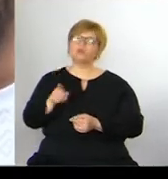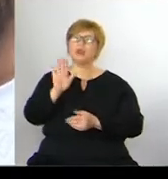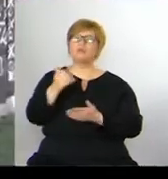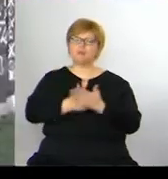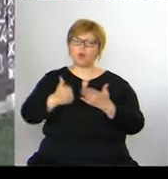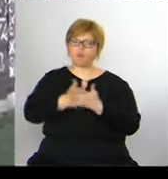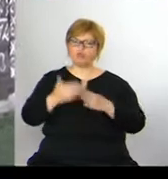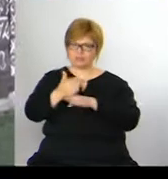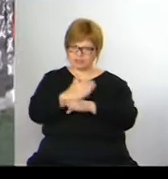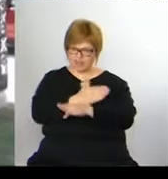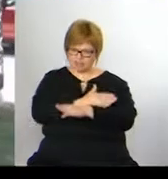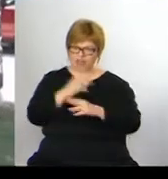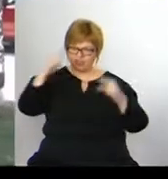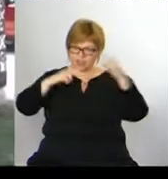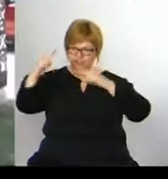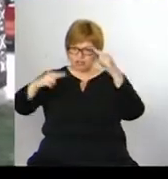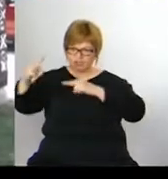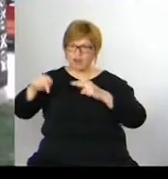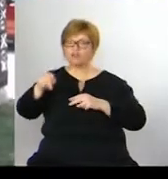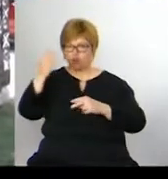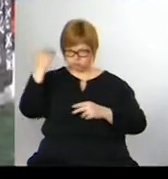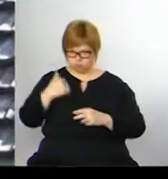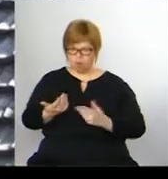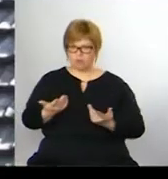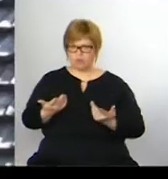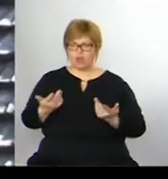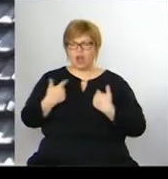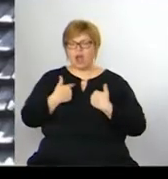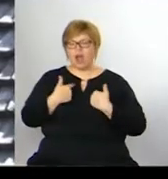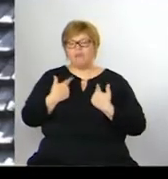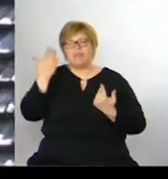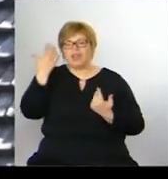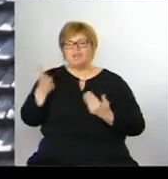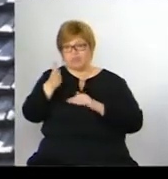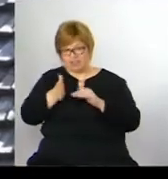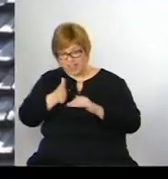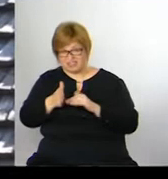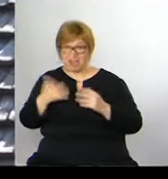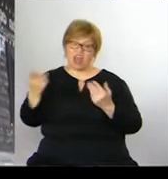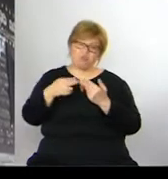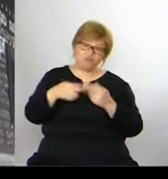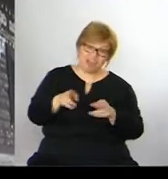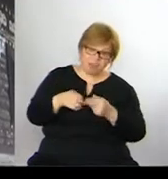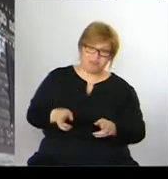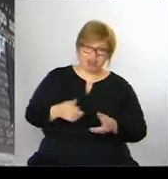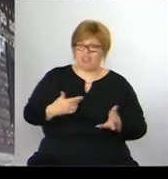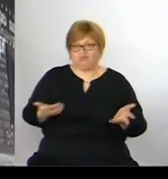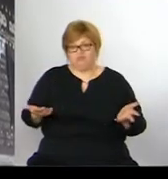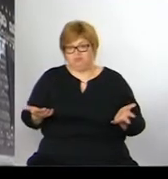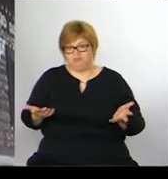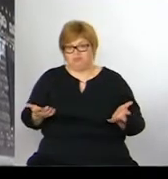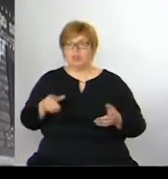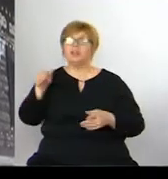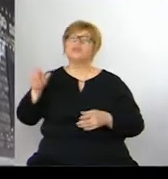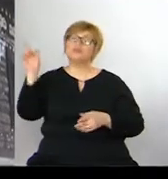Takže ten tu bol použitý. O tom sa nespojíme, že či je štiepaný, alebo je rezaný, je rezaný. Správcovstvo budovy prebral nový